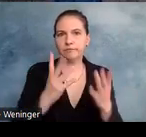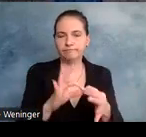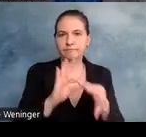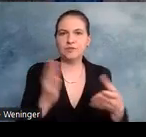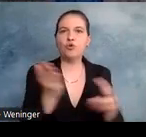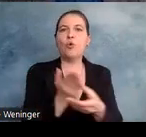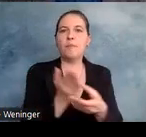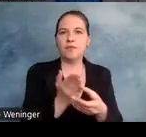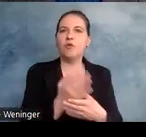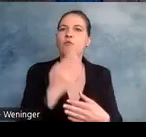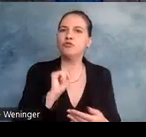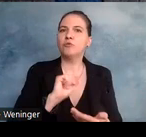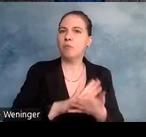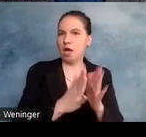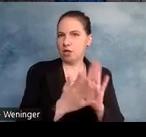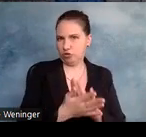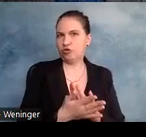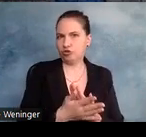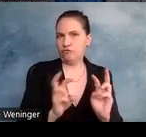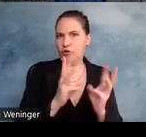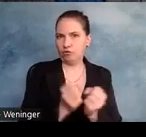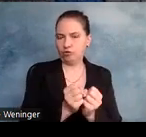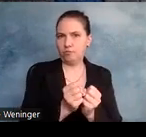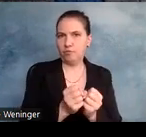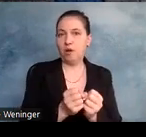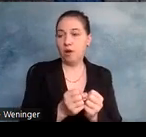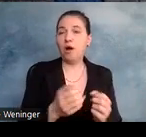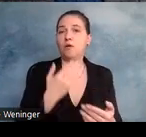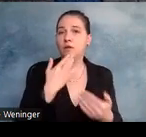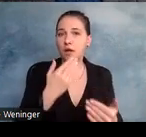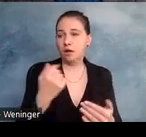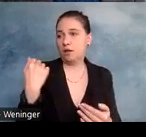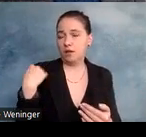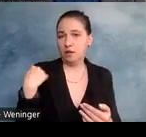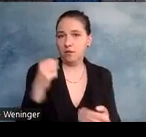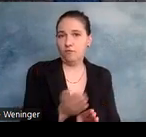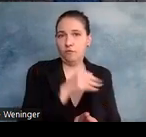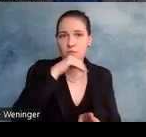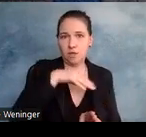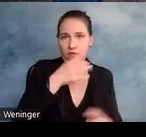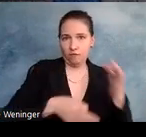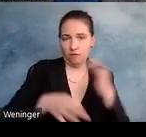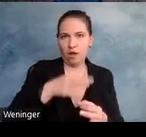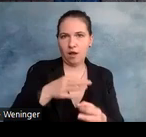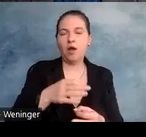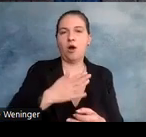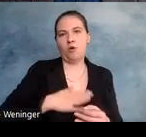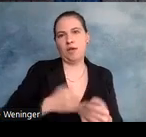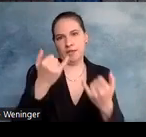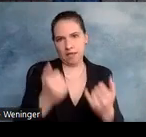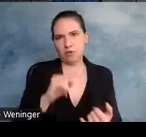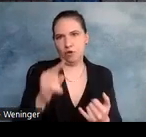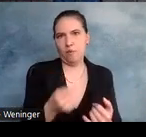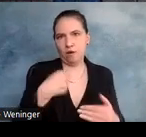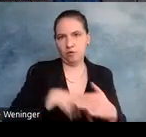einen praktischen Workshop hier abhalten. Danke auch für die Fragen von heute Vormittag schon und auch heute Nachmittag könnt ihr gerne wieder Fragen über den Chat stellen.